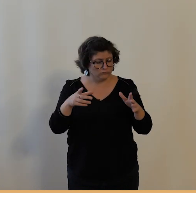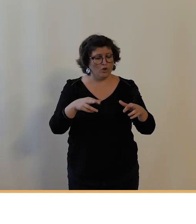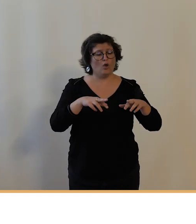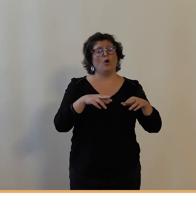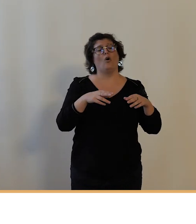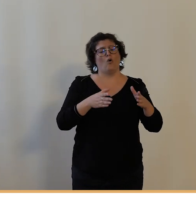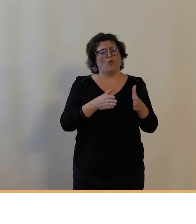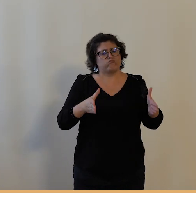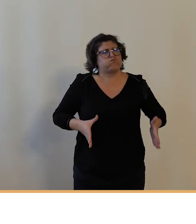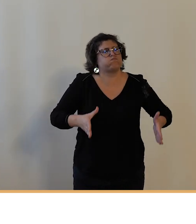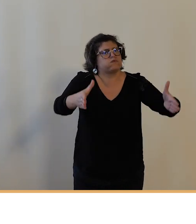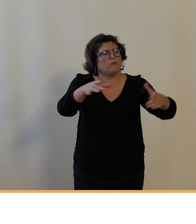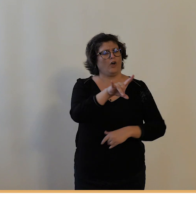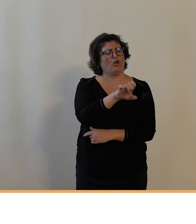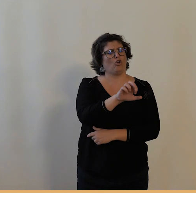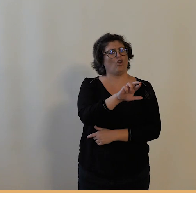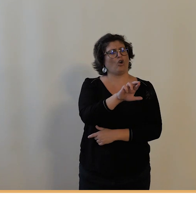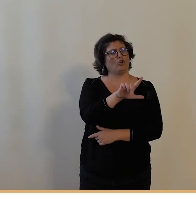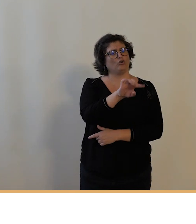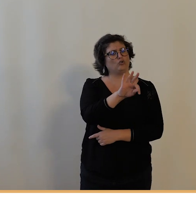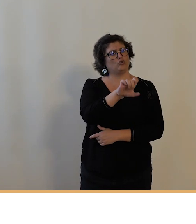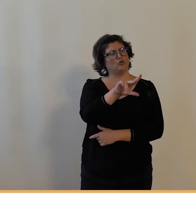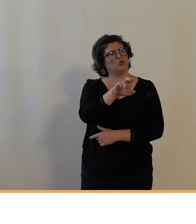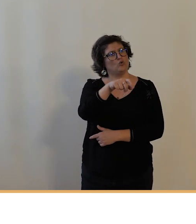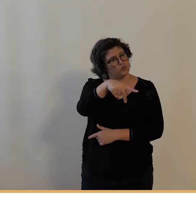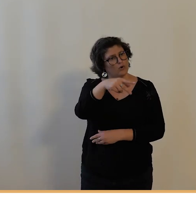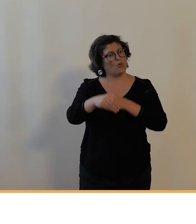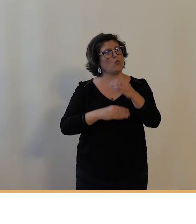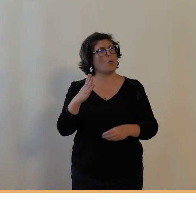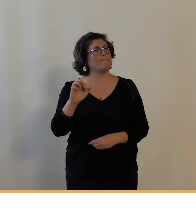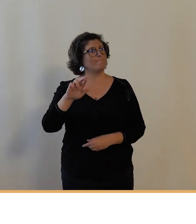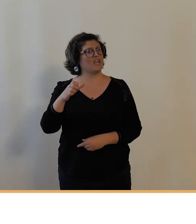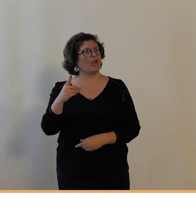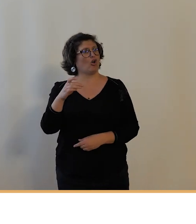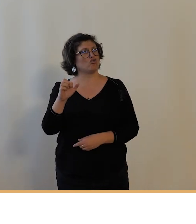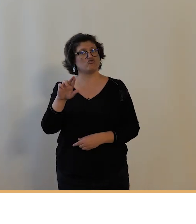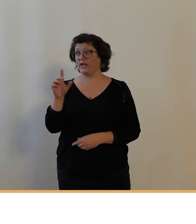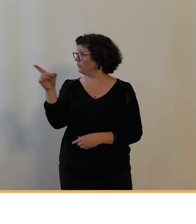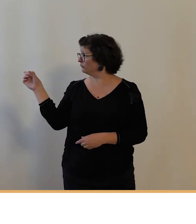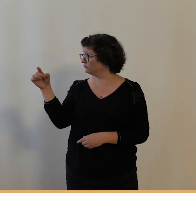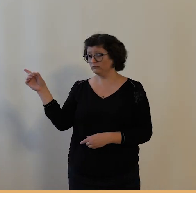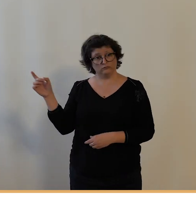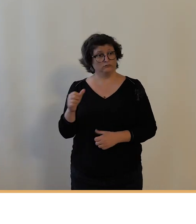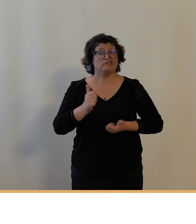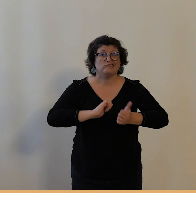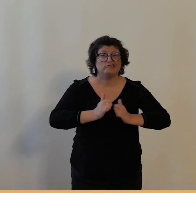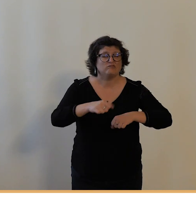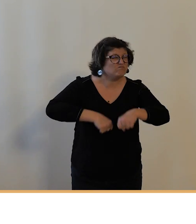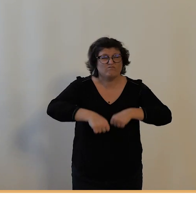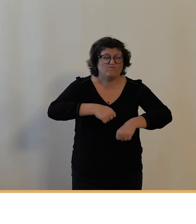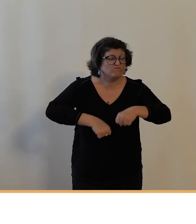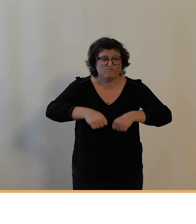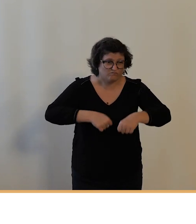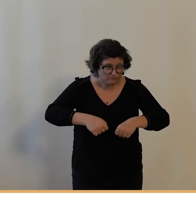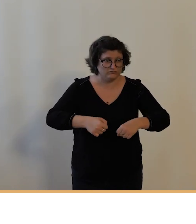Béranger. Et puis, il y a un fait important qui va se dérouler à Tours. en 1896 sera